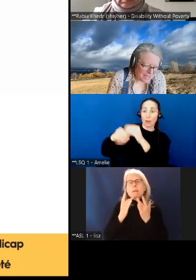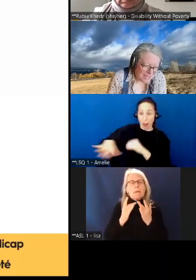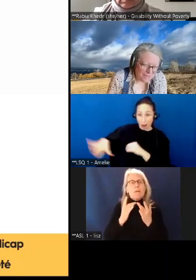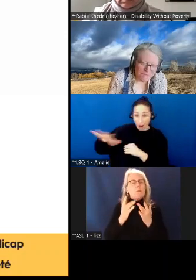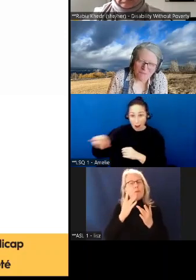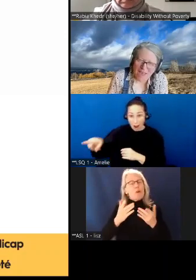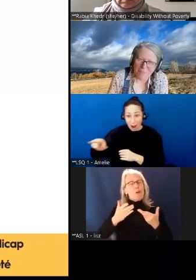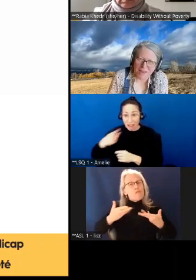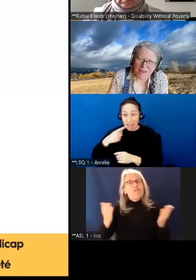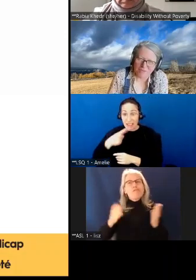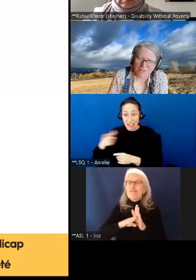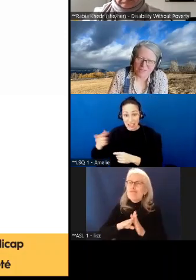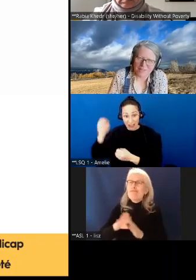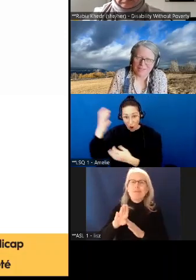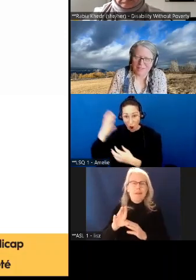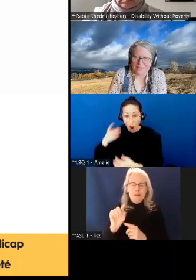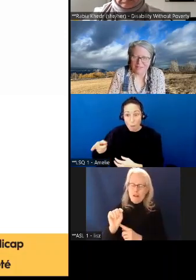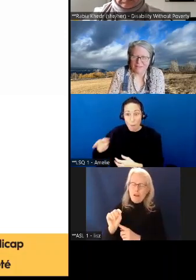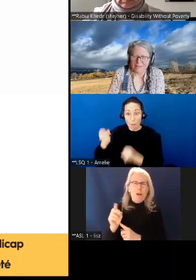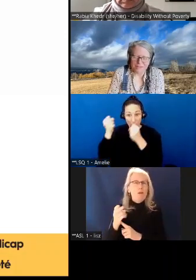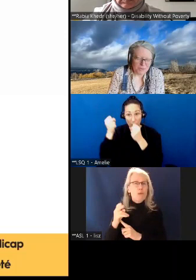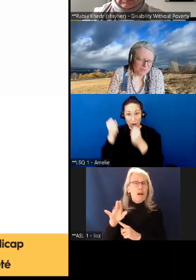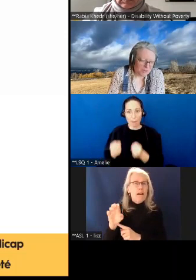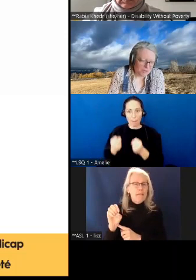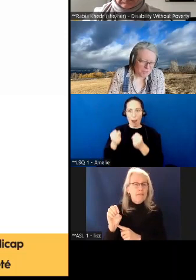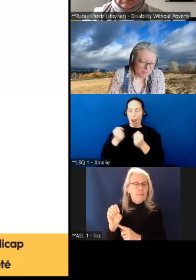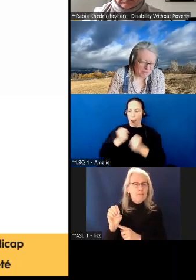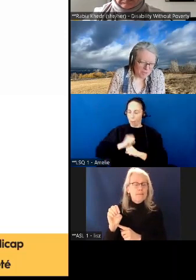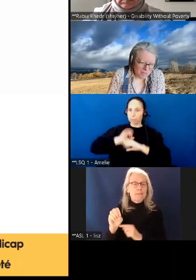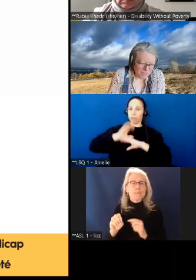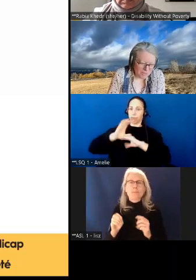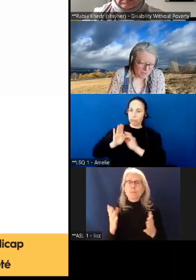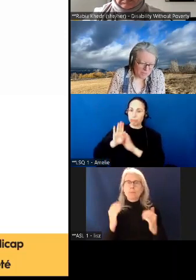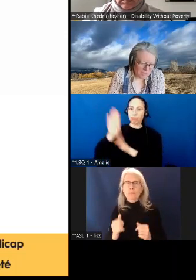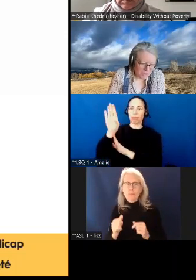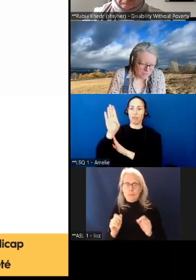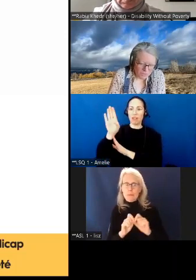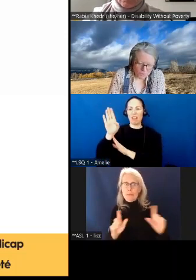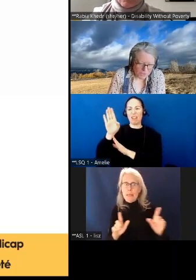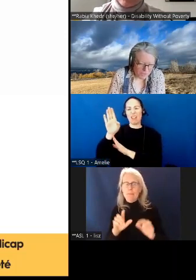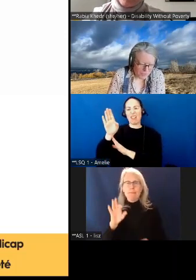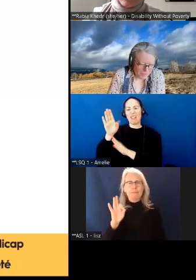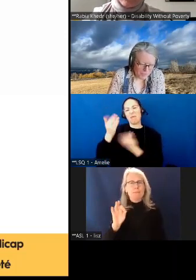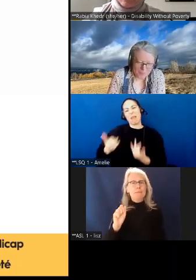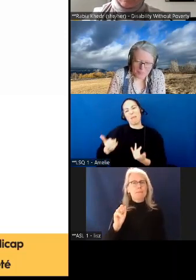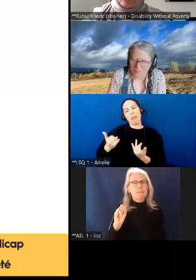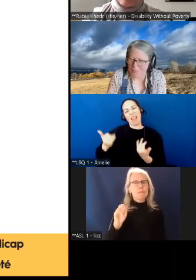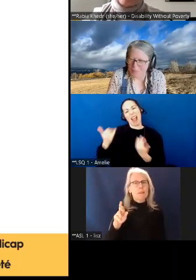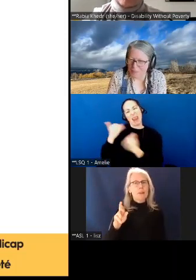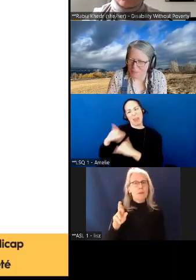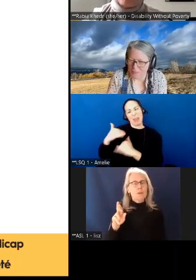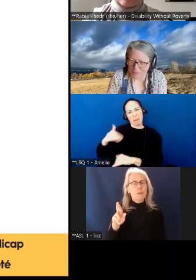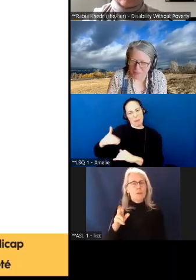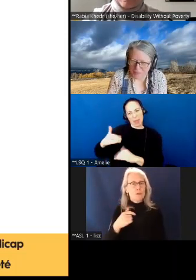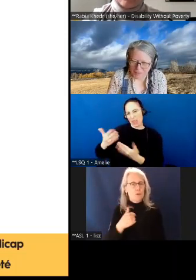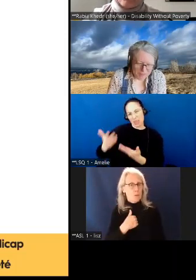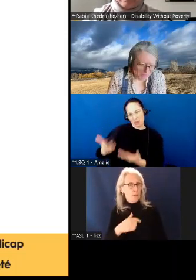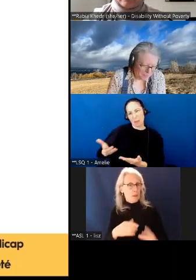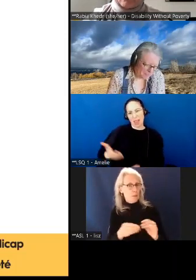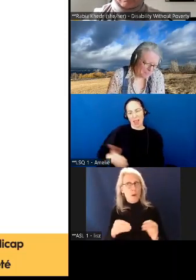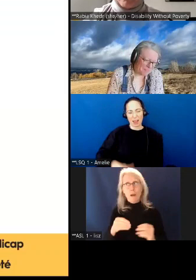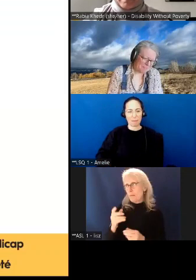en mesure d'être vraiment épanouis plutôt que d'être restreints. Maintenant,